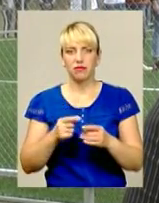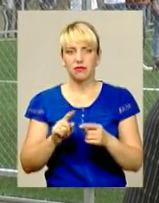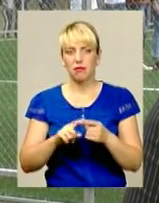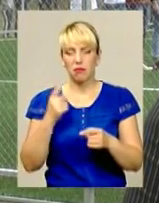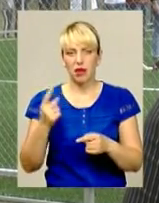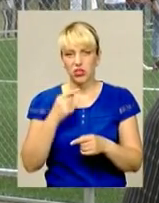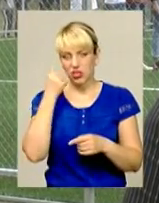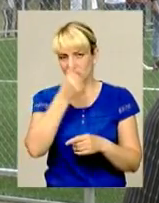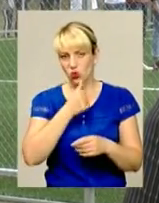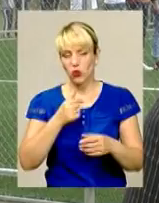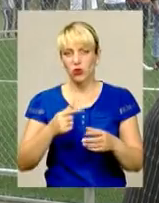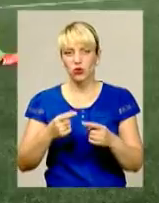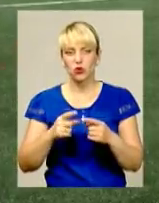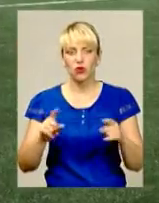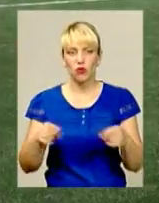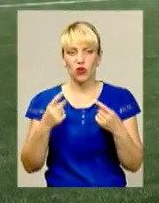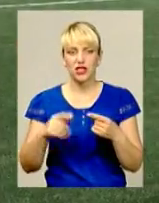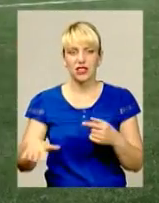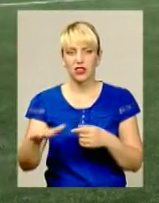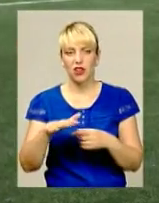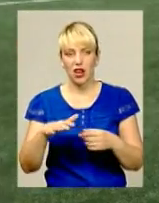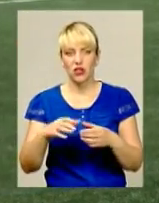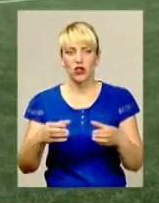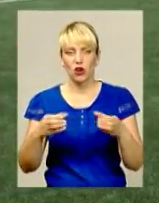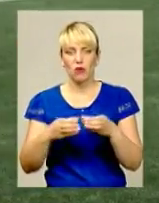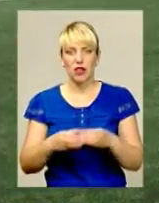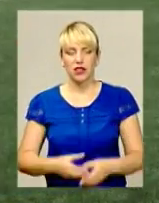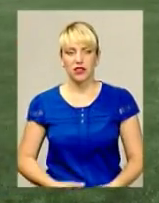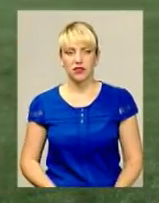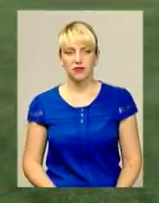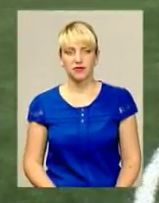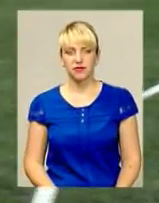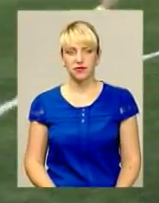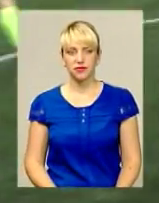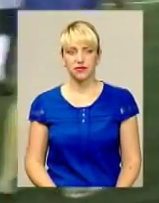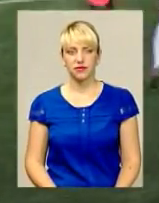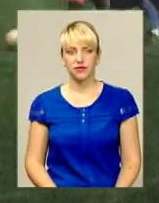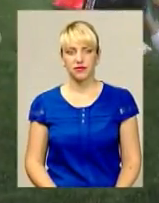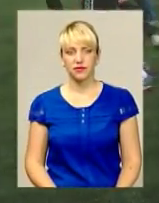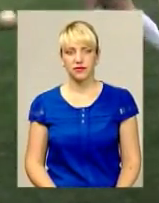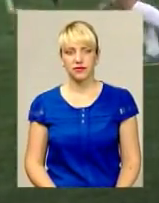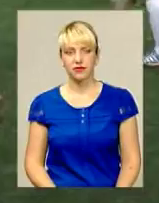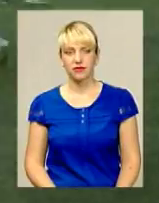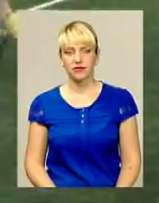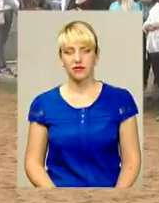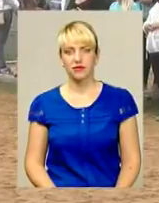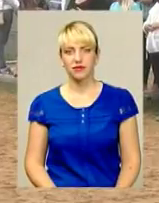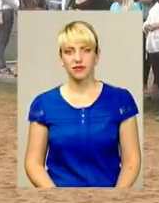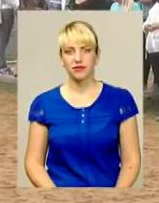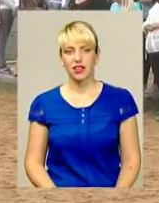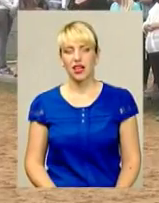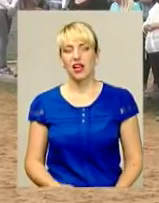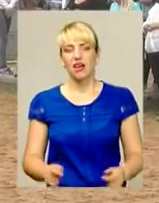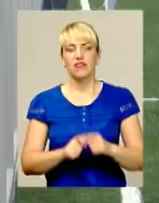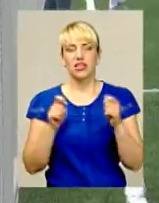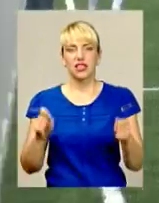територіальної об'єднаної громади. Відкриття – привітати, побажати міцного-міцного здоров'я. Будьте гідною. А